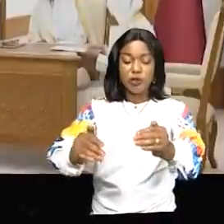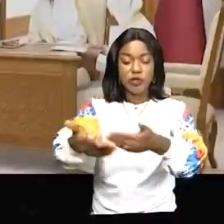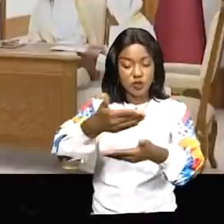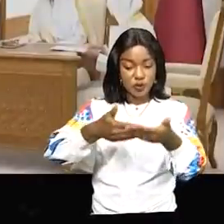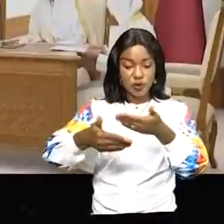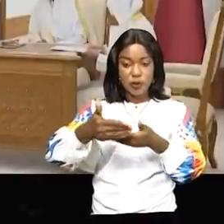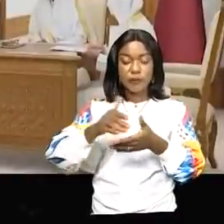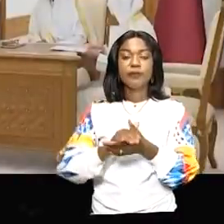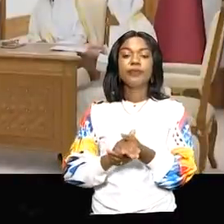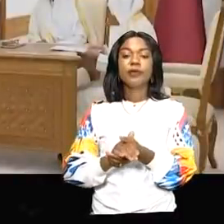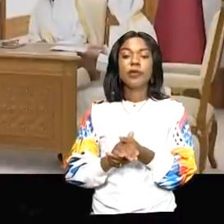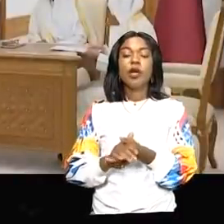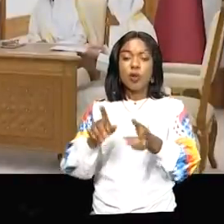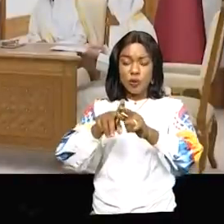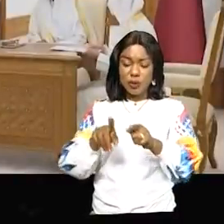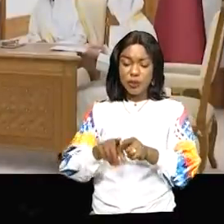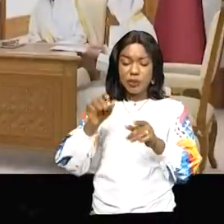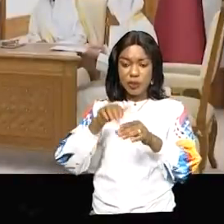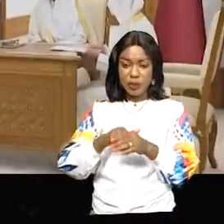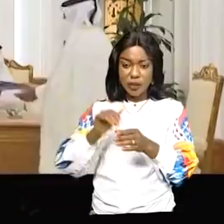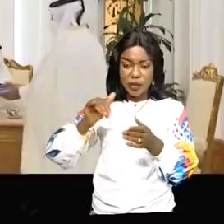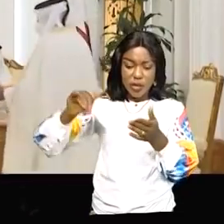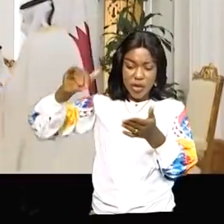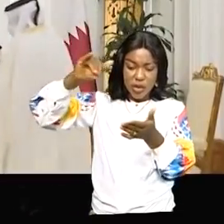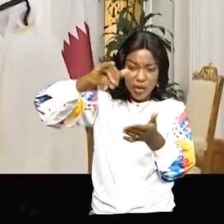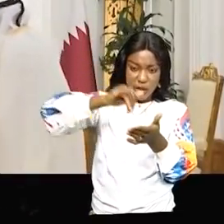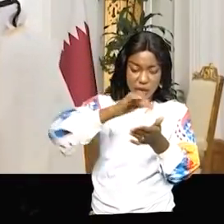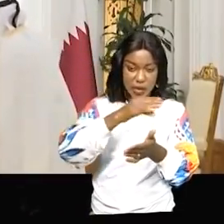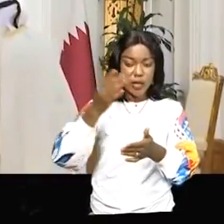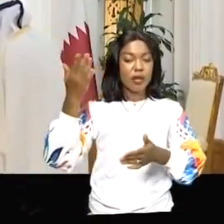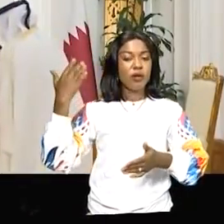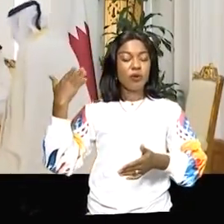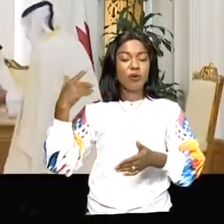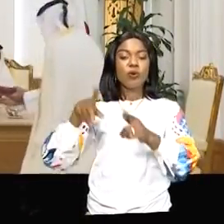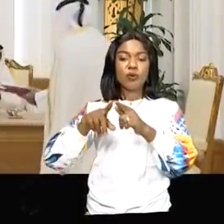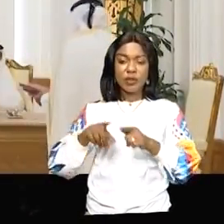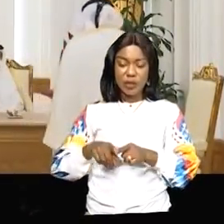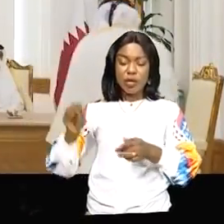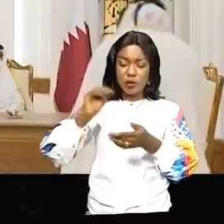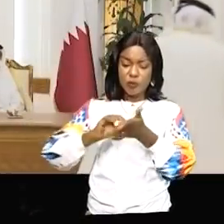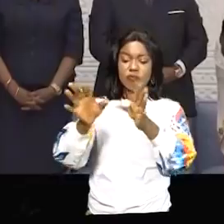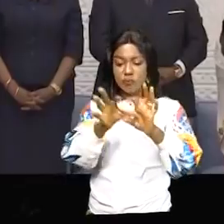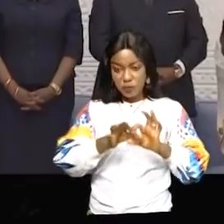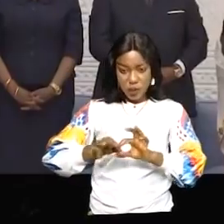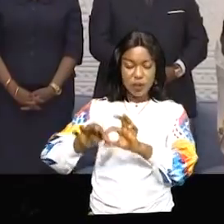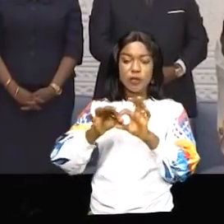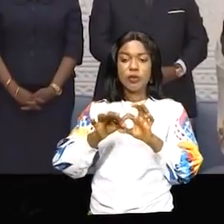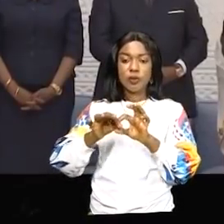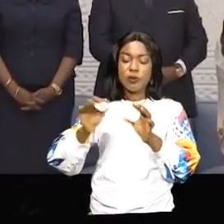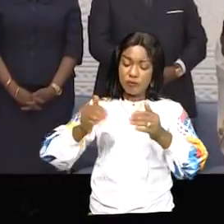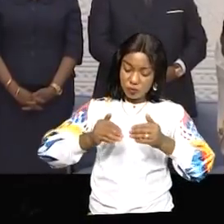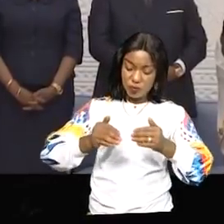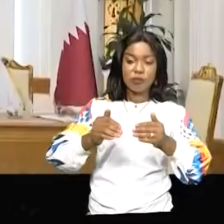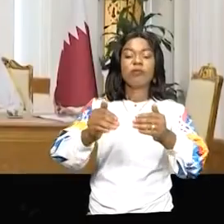Dans les secteurs notamment aéronautiques et maritimes, il a été question d'un accord de coopération maritime. Les investissements dans ces